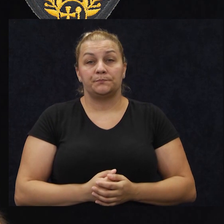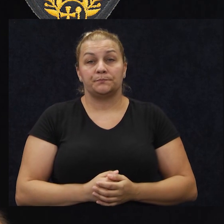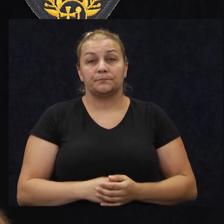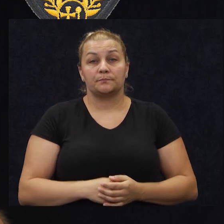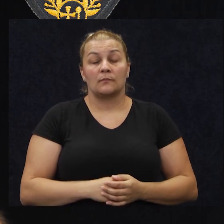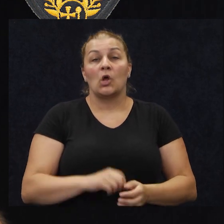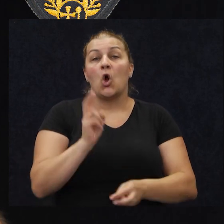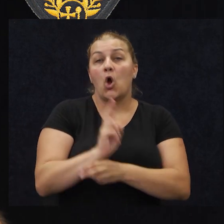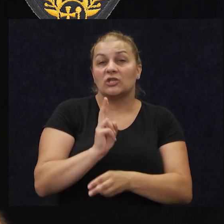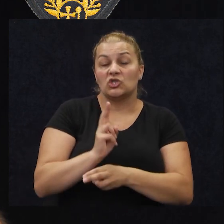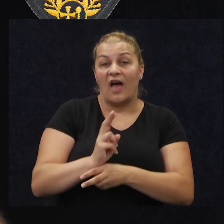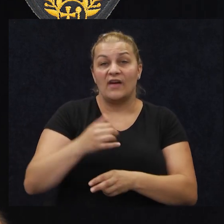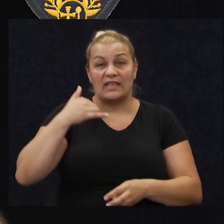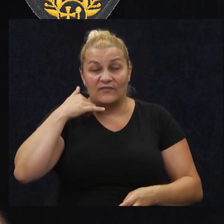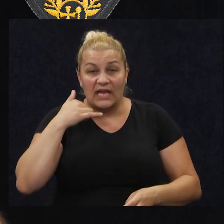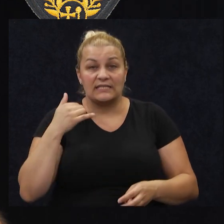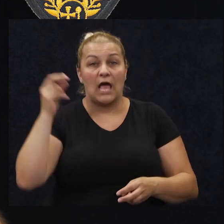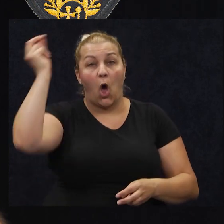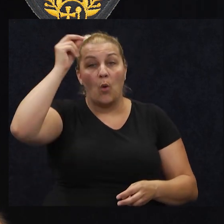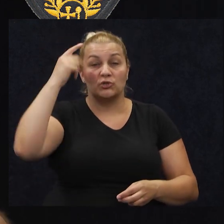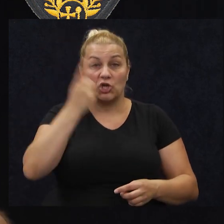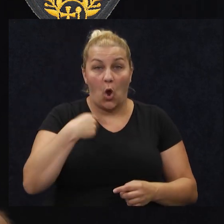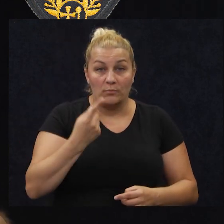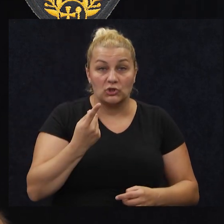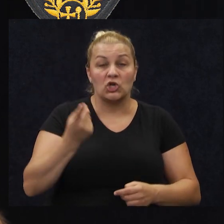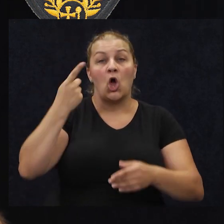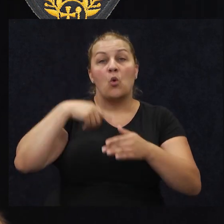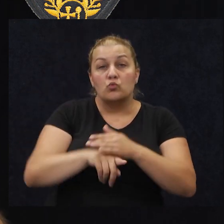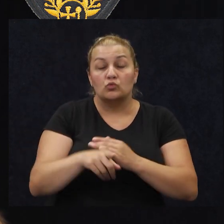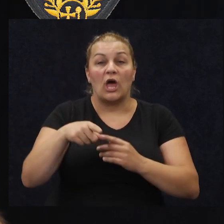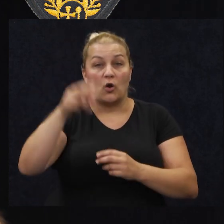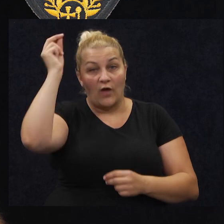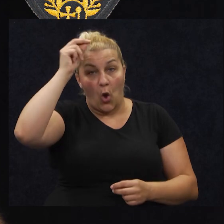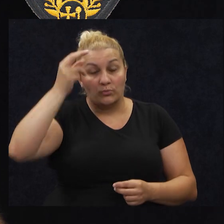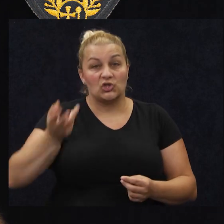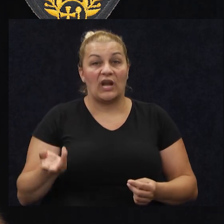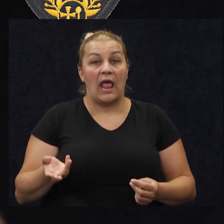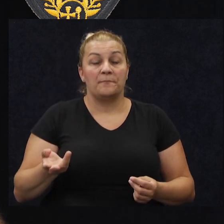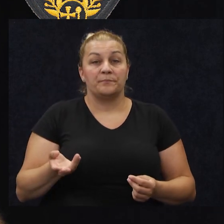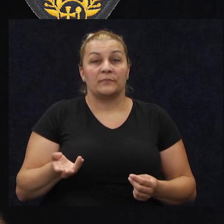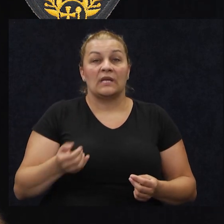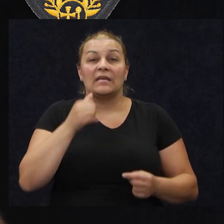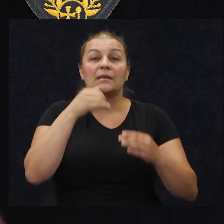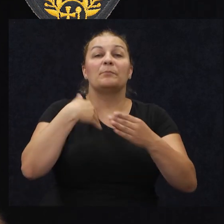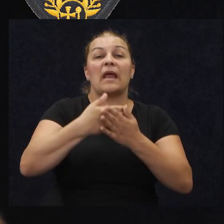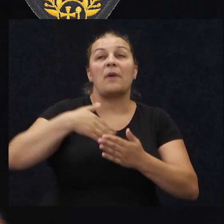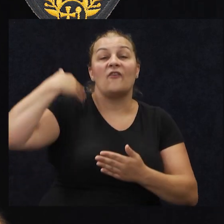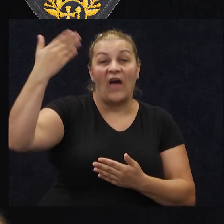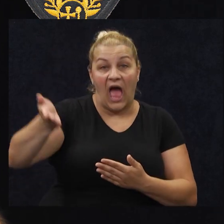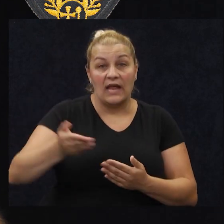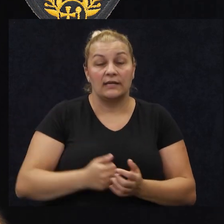održavanje veza općine omiš unutar same općine i prema vani,